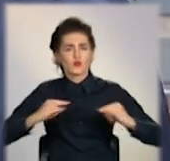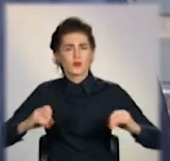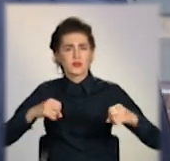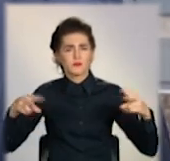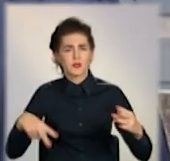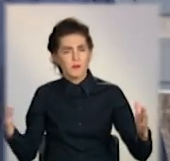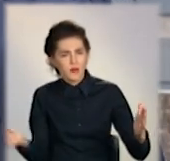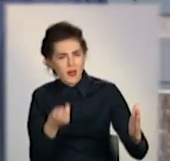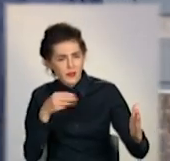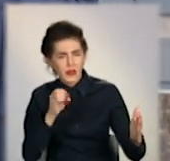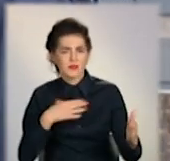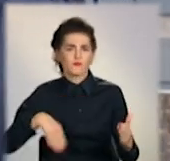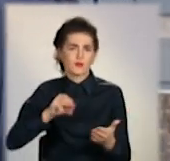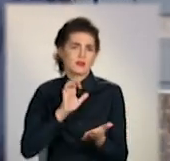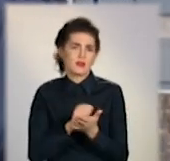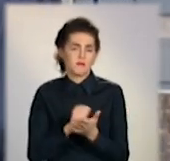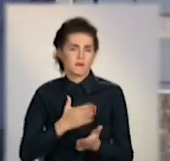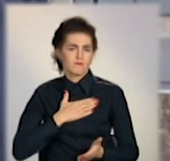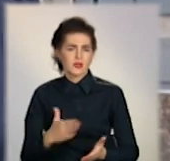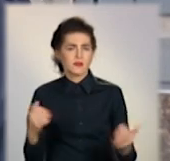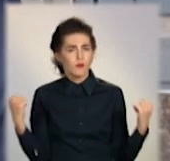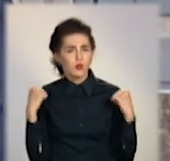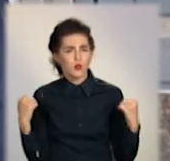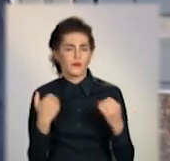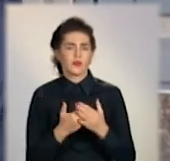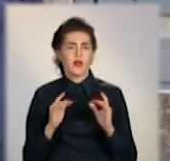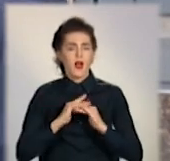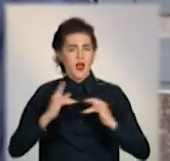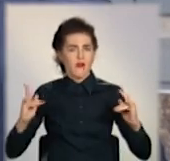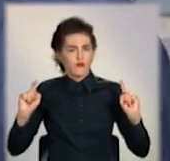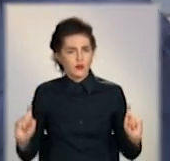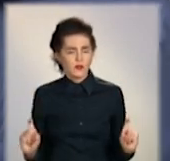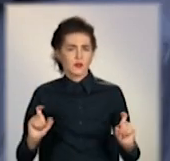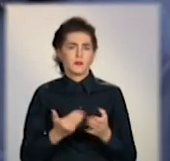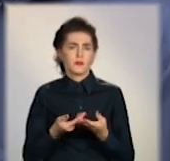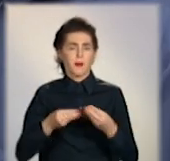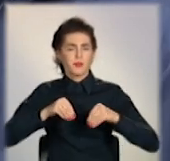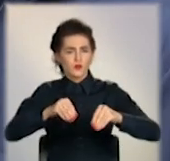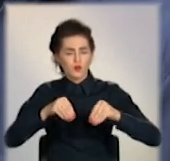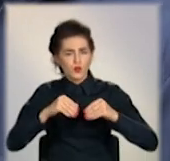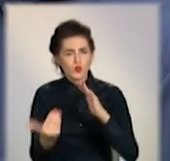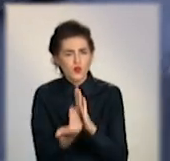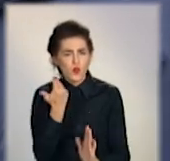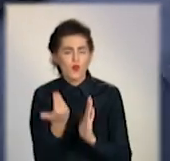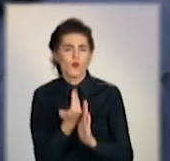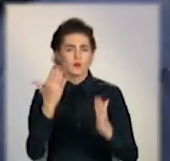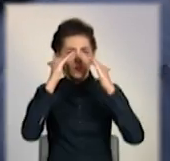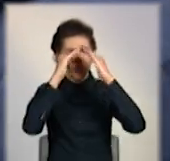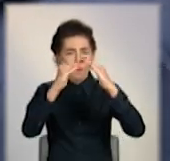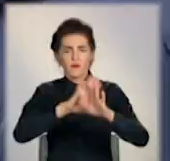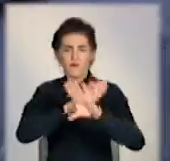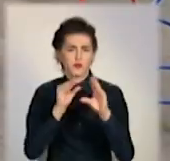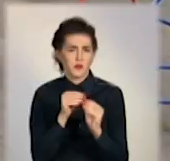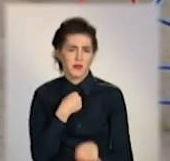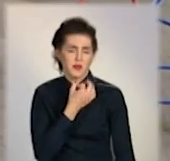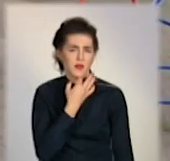-понга. Всім двором тепер займаємося активним спортом. Лавочки дуже красиві, пісочниця нова, замечательна беседка. Нам все